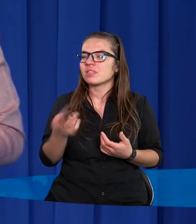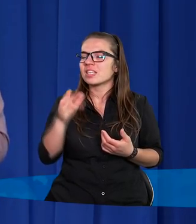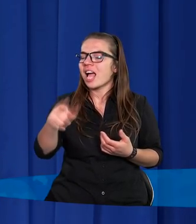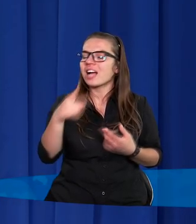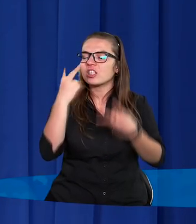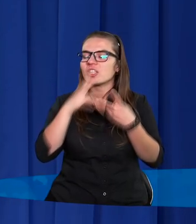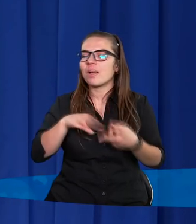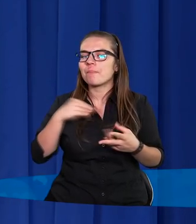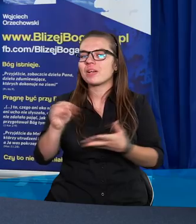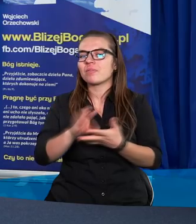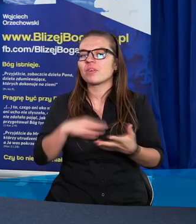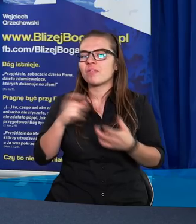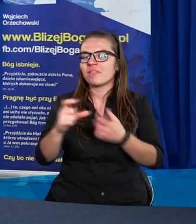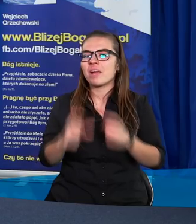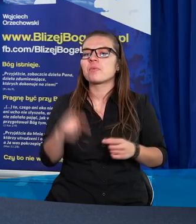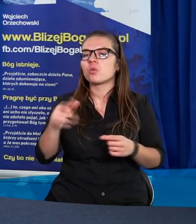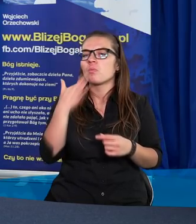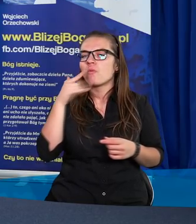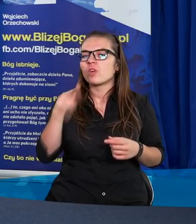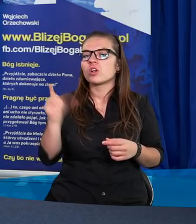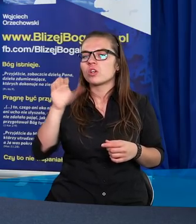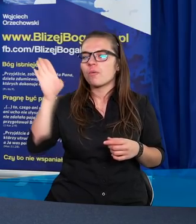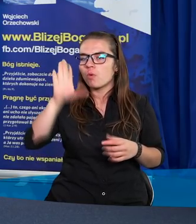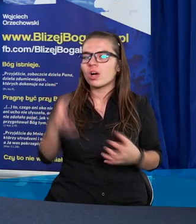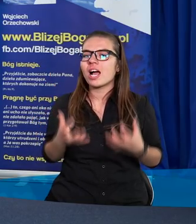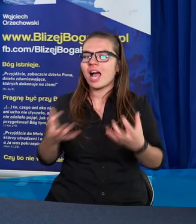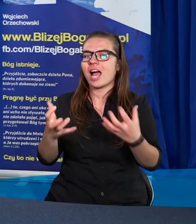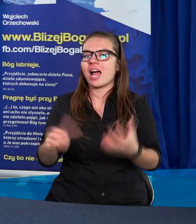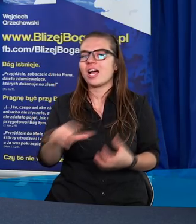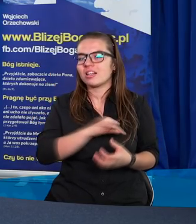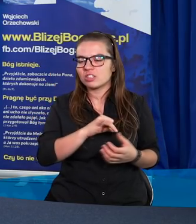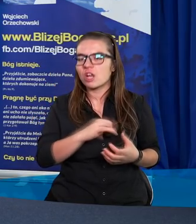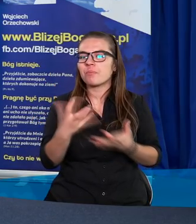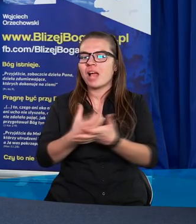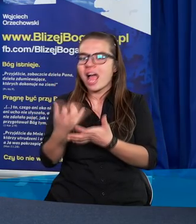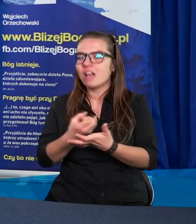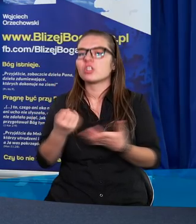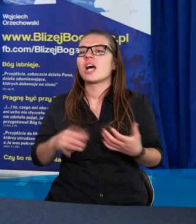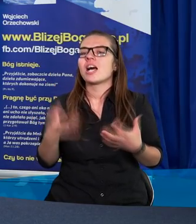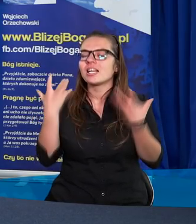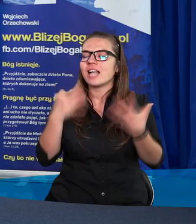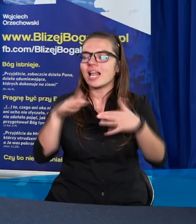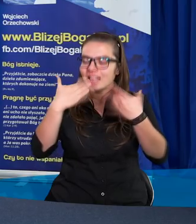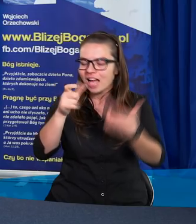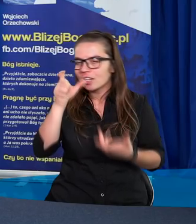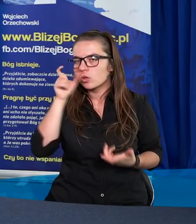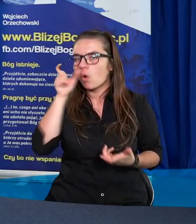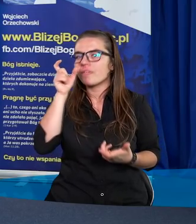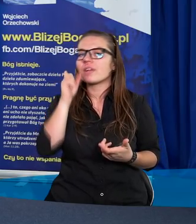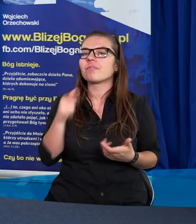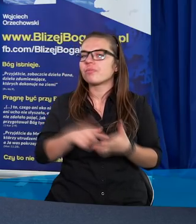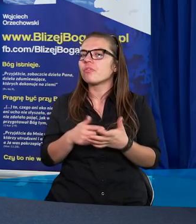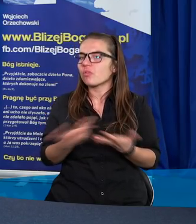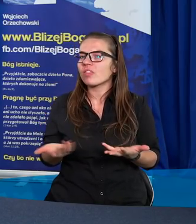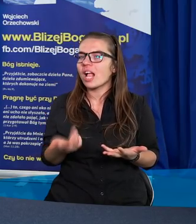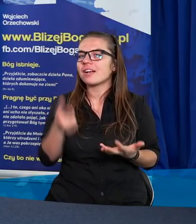fragmenty z Pisma Świętego, które mówią o tym, że Pan Bóg chętnie grzeszników bierze. Że chce dać człowiekowi no